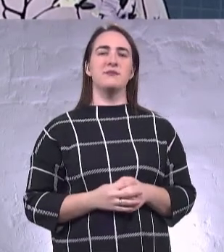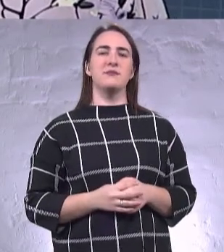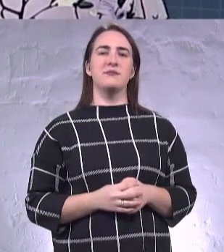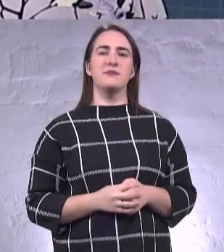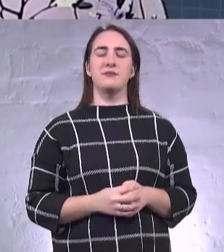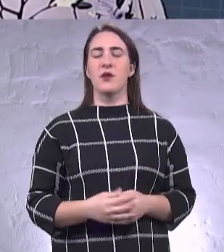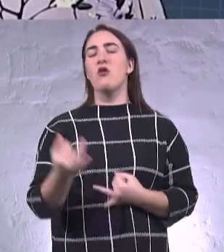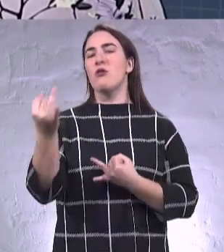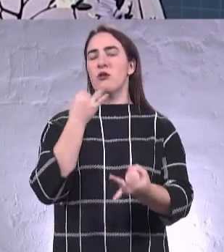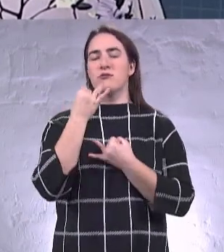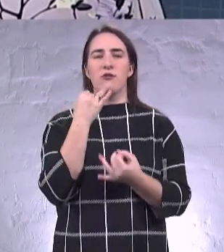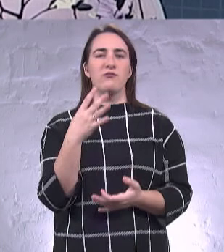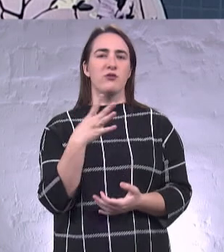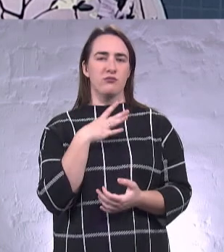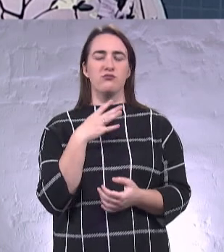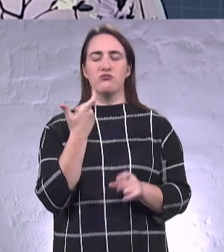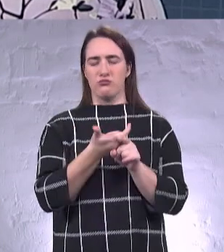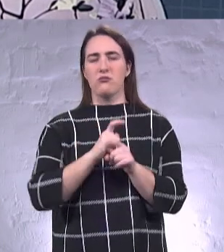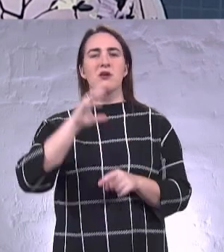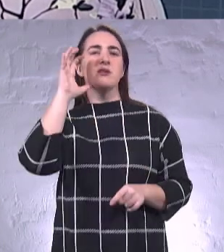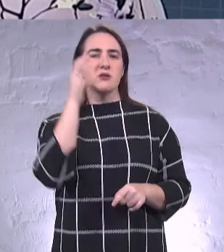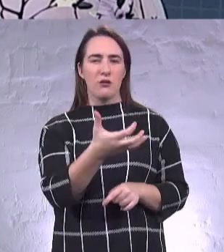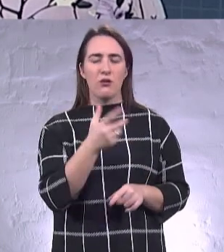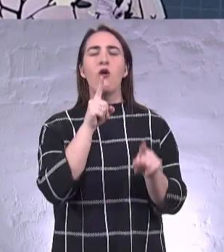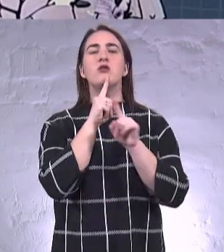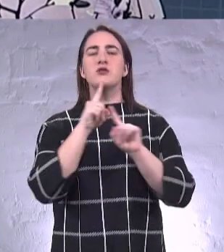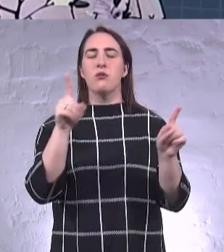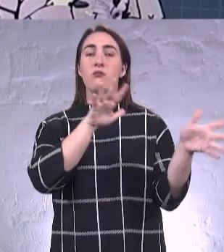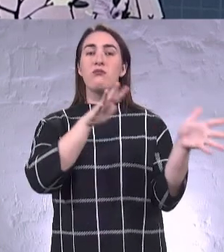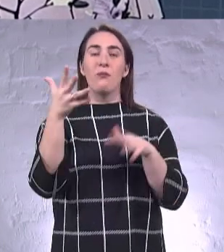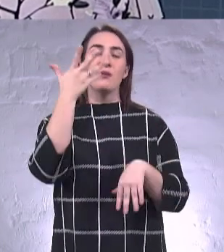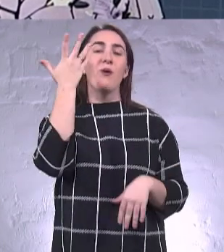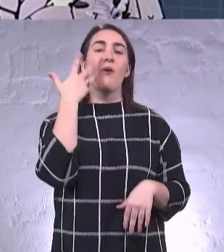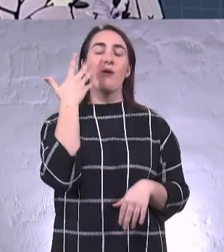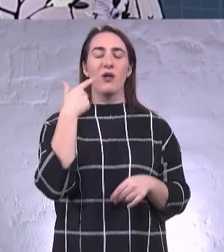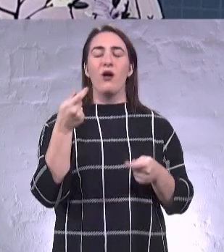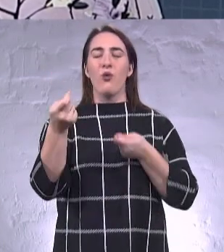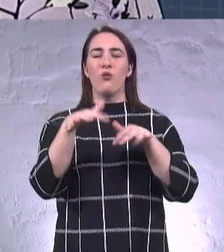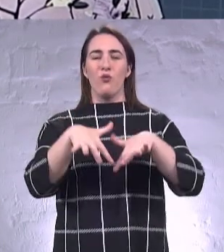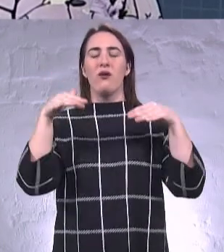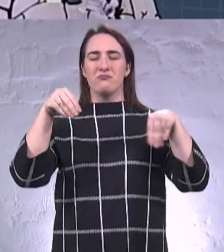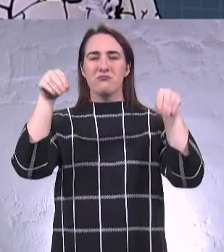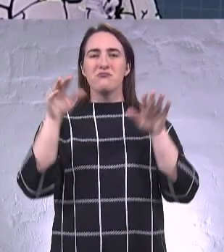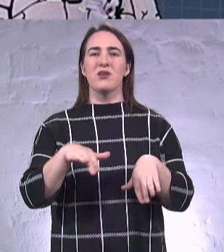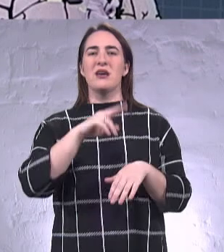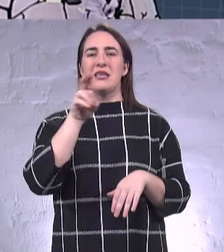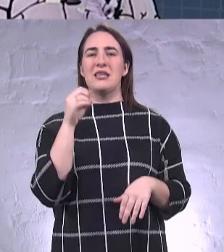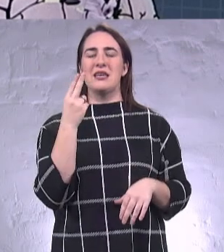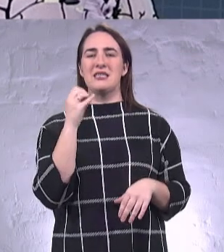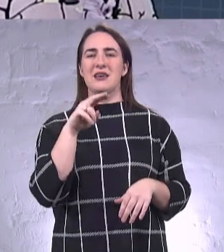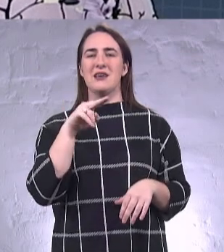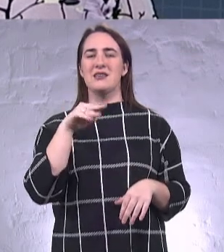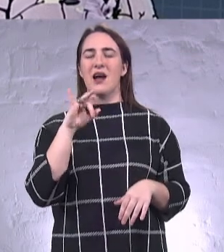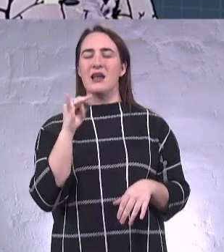Розмова була доволі серйозна, особливо в момент, коли уряд прийняв рішення по децентралізації, про створення